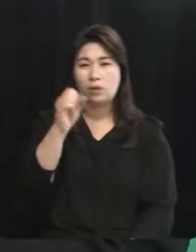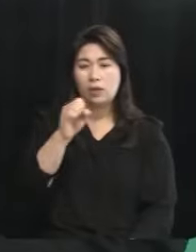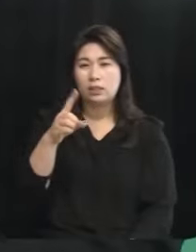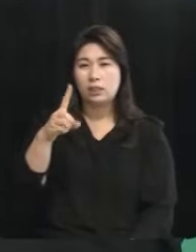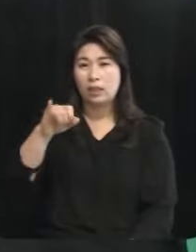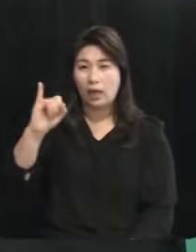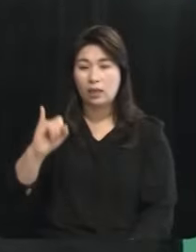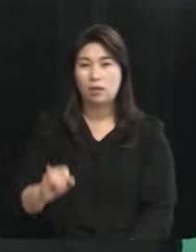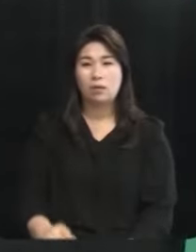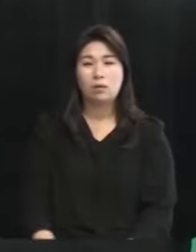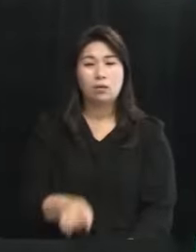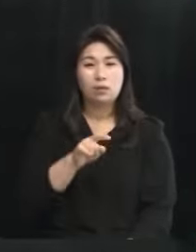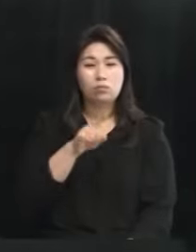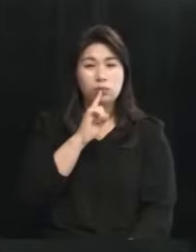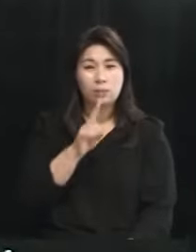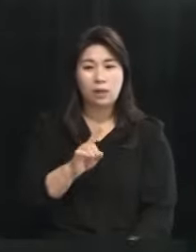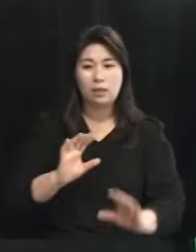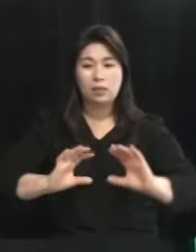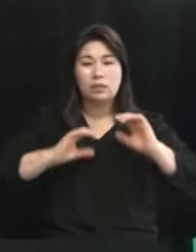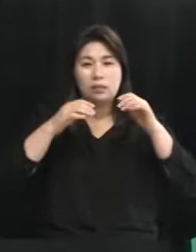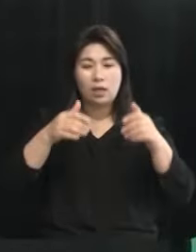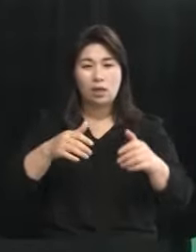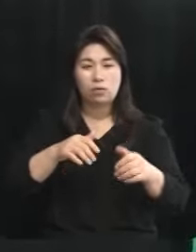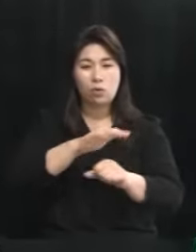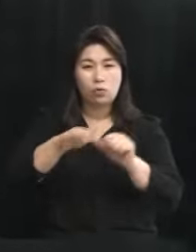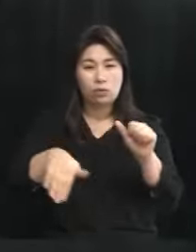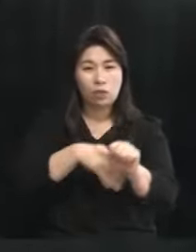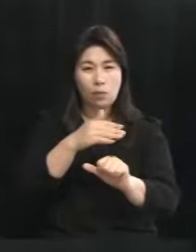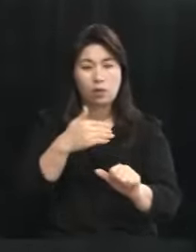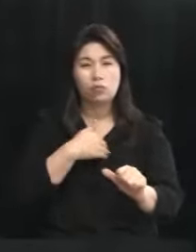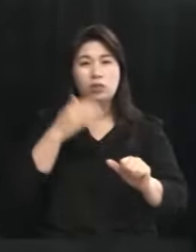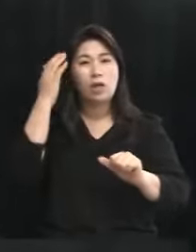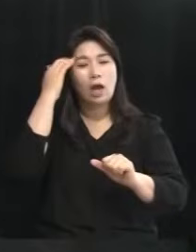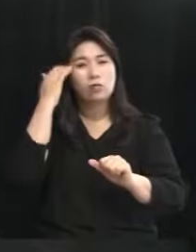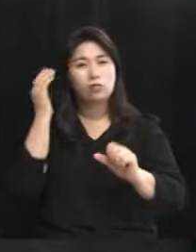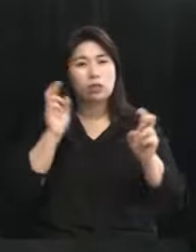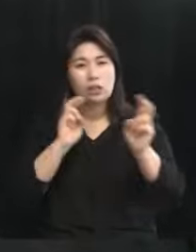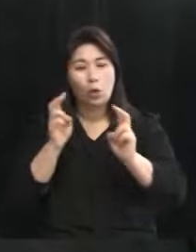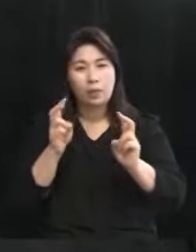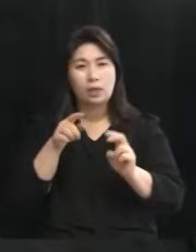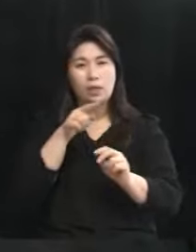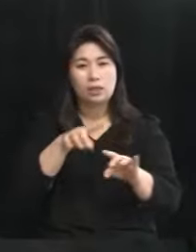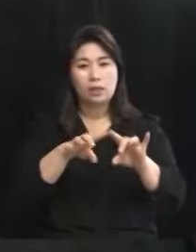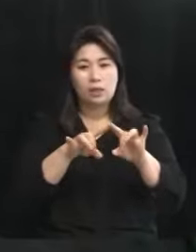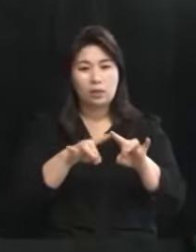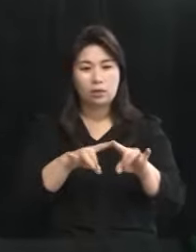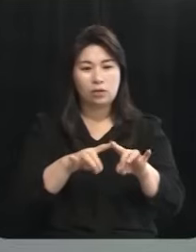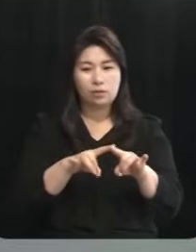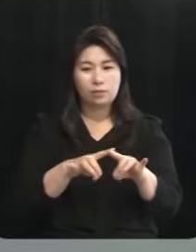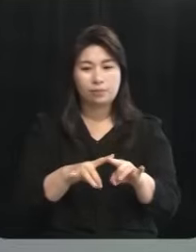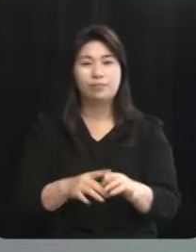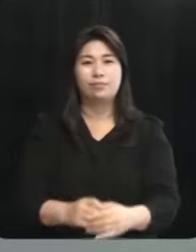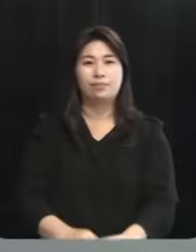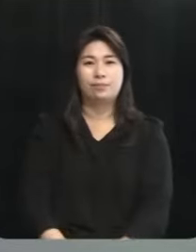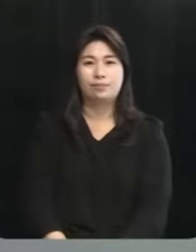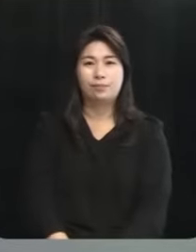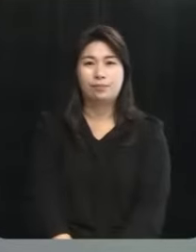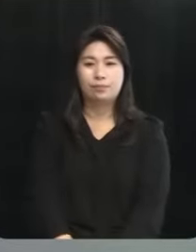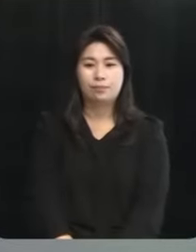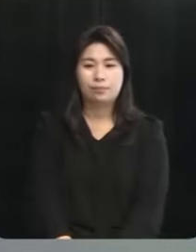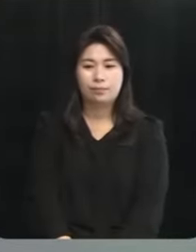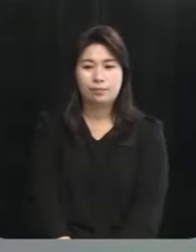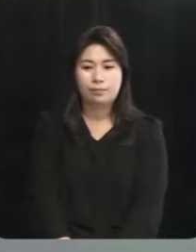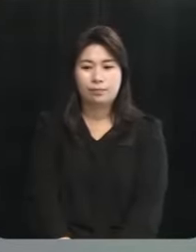이것은 무슨 말이냐면 세계적 추세에서 우리 기업이 그 에너지 배터리 에너지 시장에 시간 정리를 해주시기